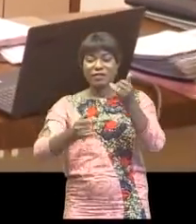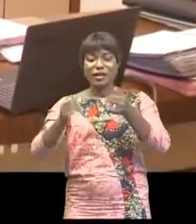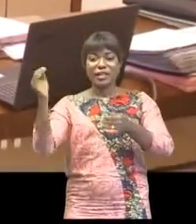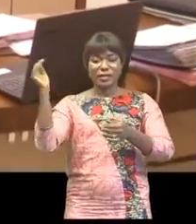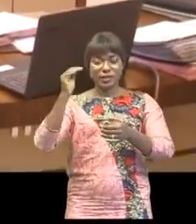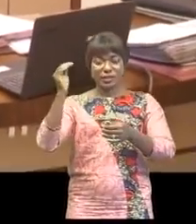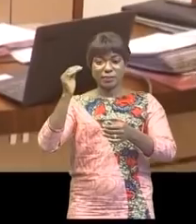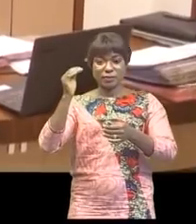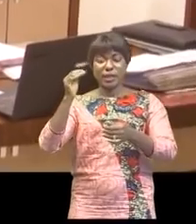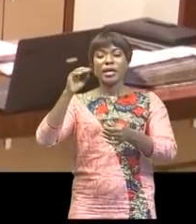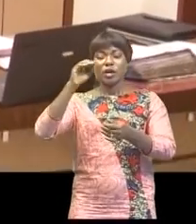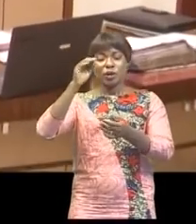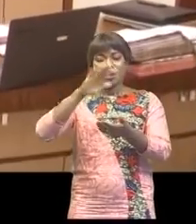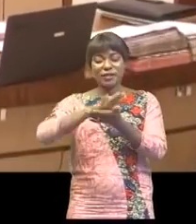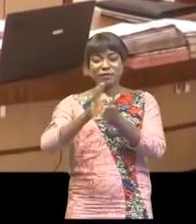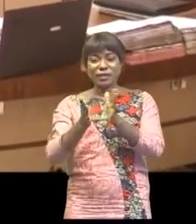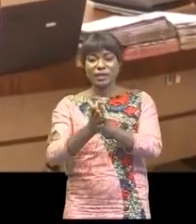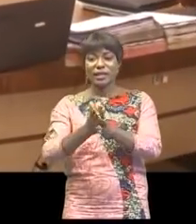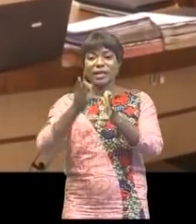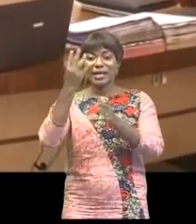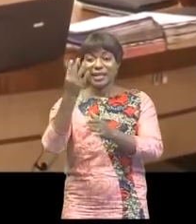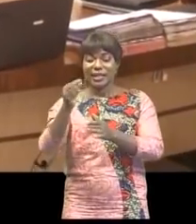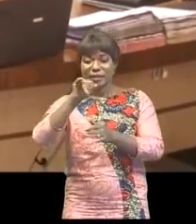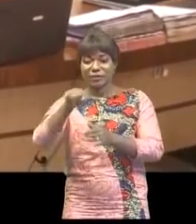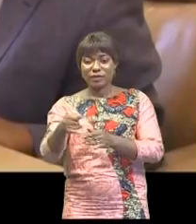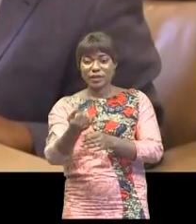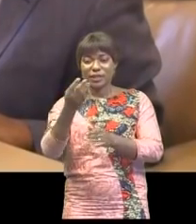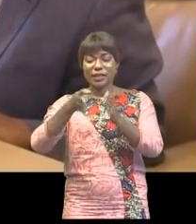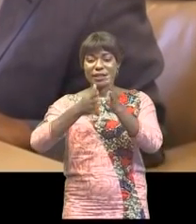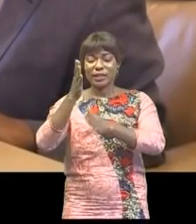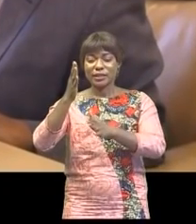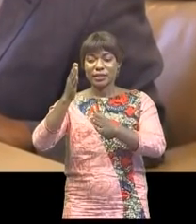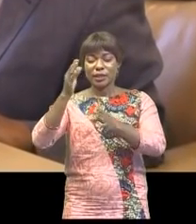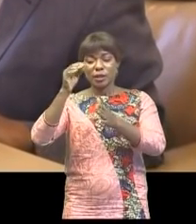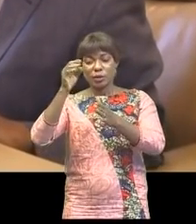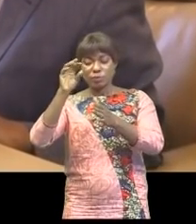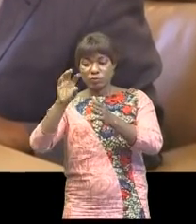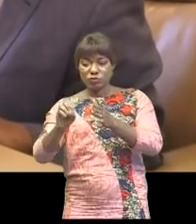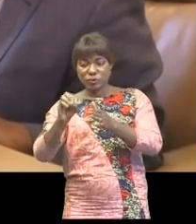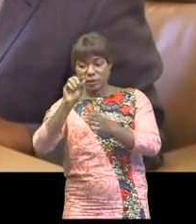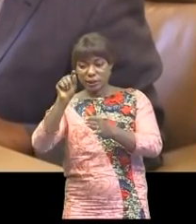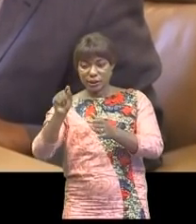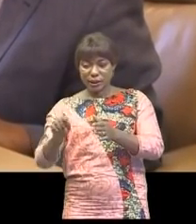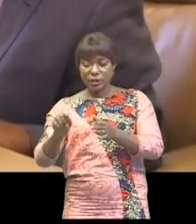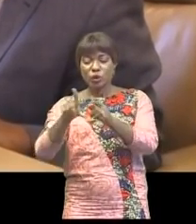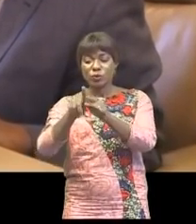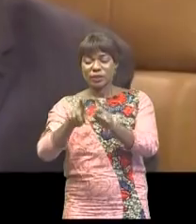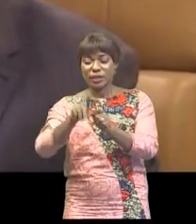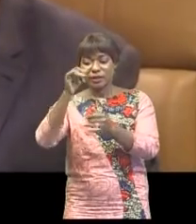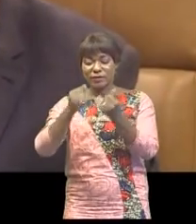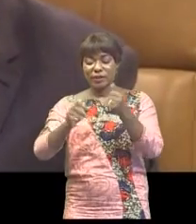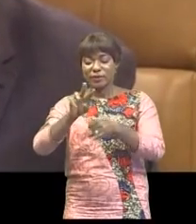situerait à 4,74% contre 15,76% réalisé à fin